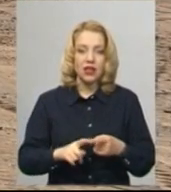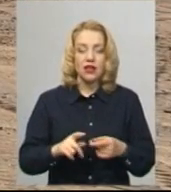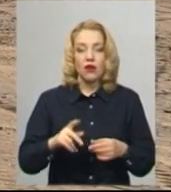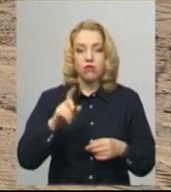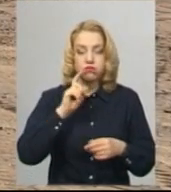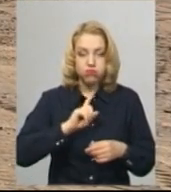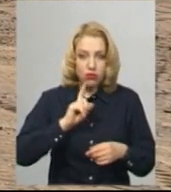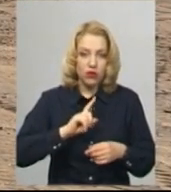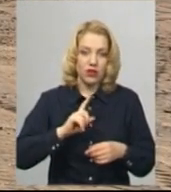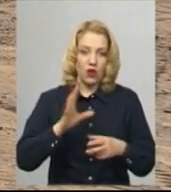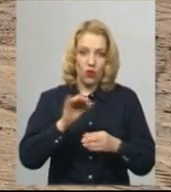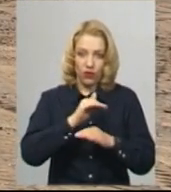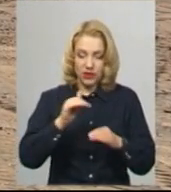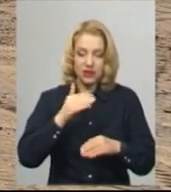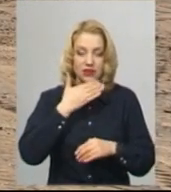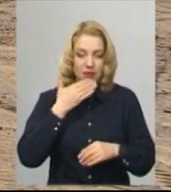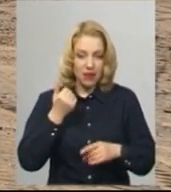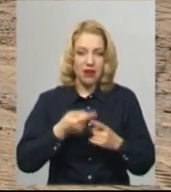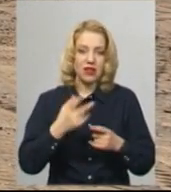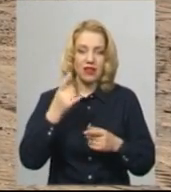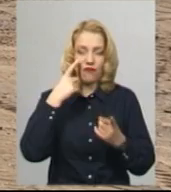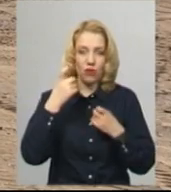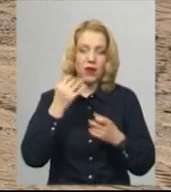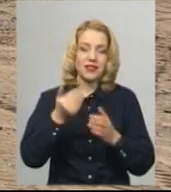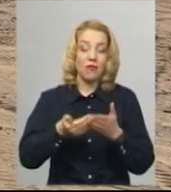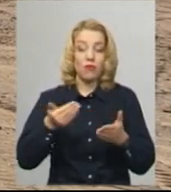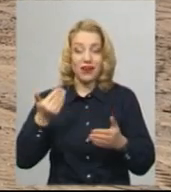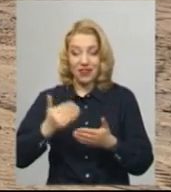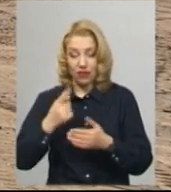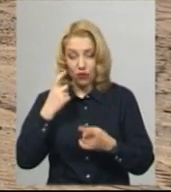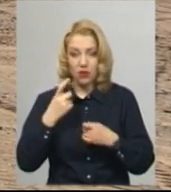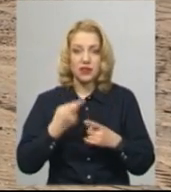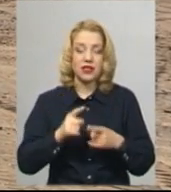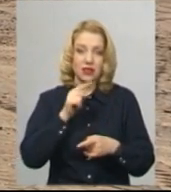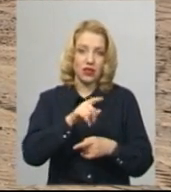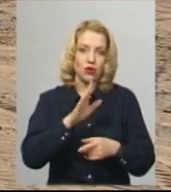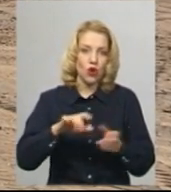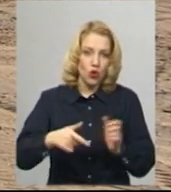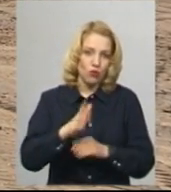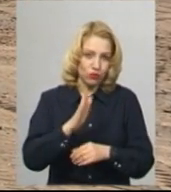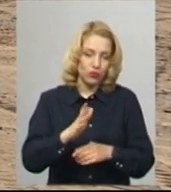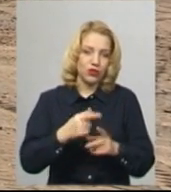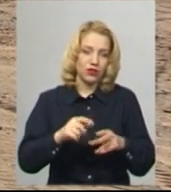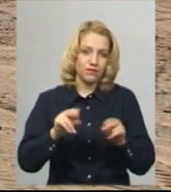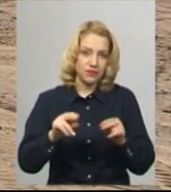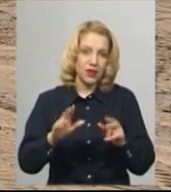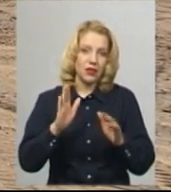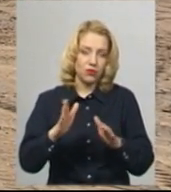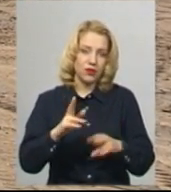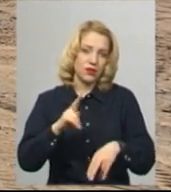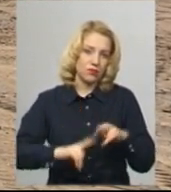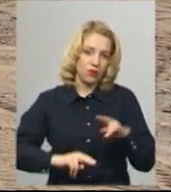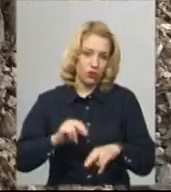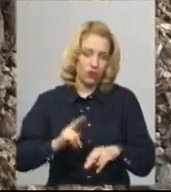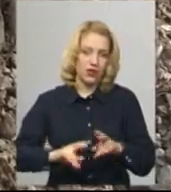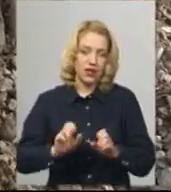Поки що офіційно воно не оголошено, є попередня інформація. Я думаю, що по тій ділянці все буде добре і вона буде збудована,